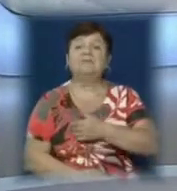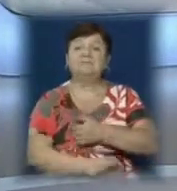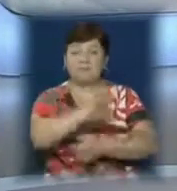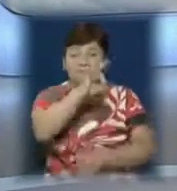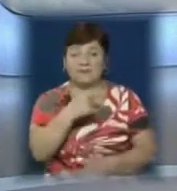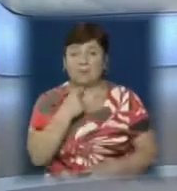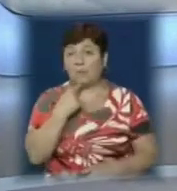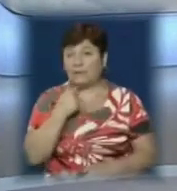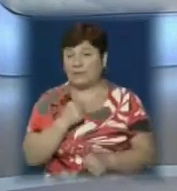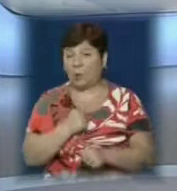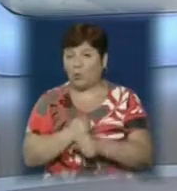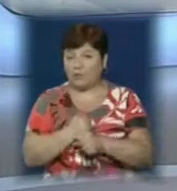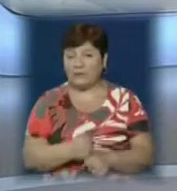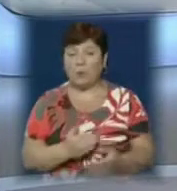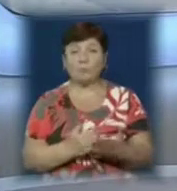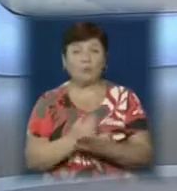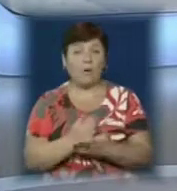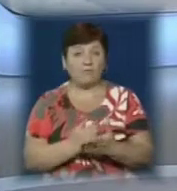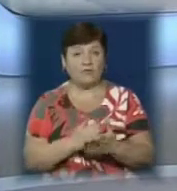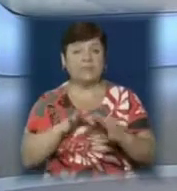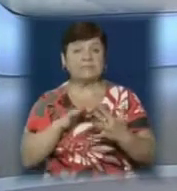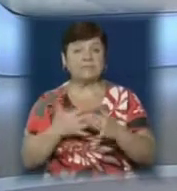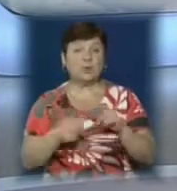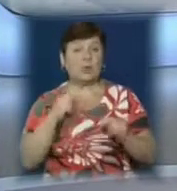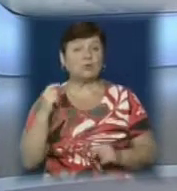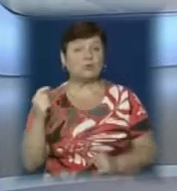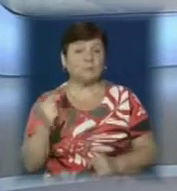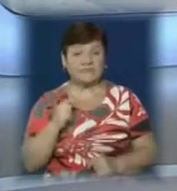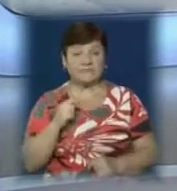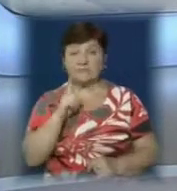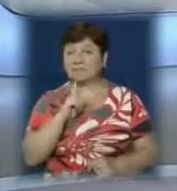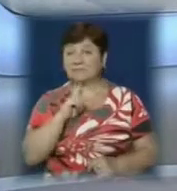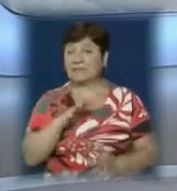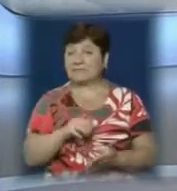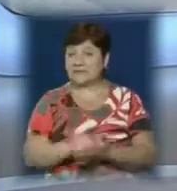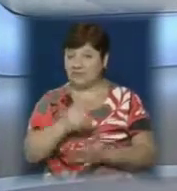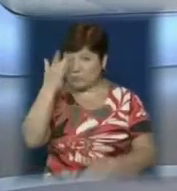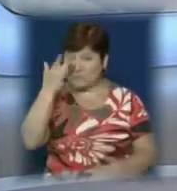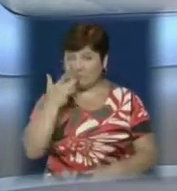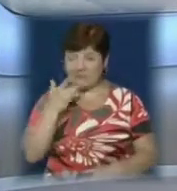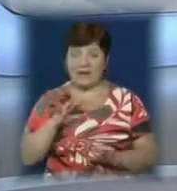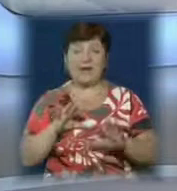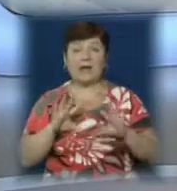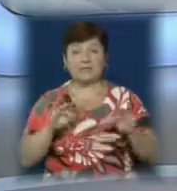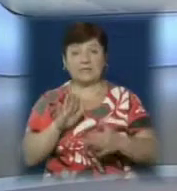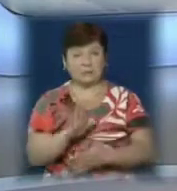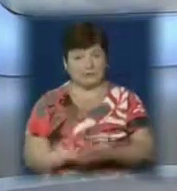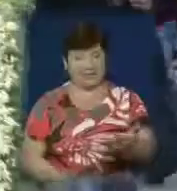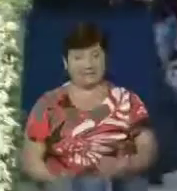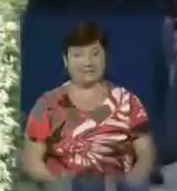найбільший попит на роботу у сферах обслуговування та сільського господарства. Про тимчасову зайнятість влітку розкаже Світлана Головко.